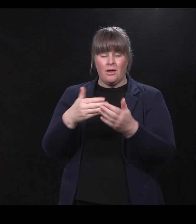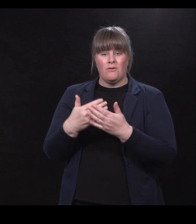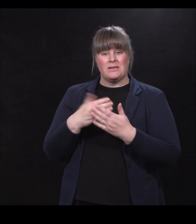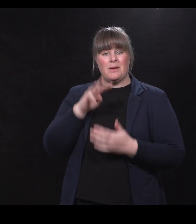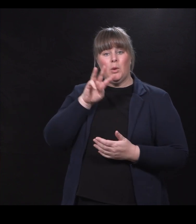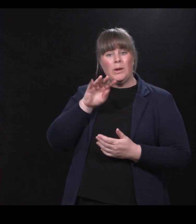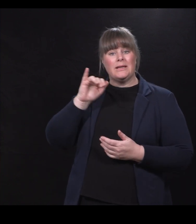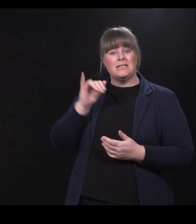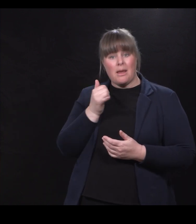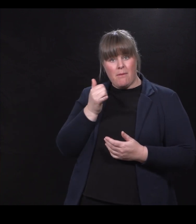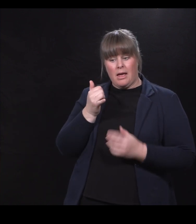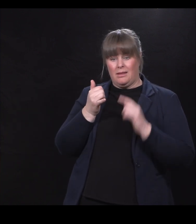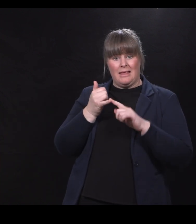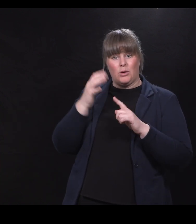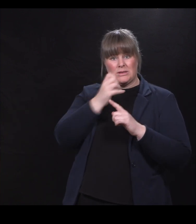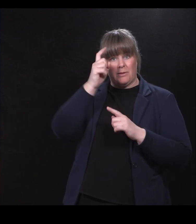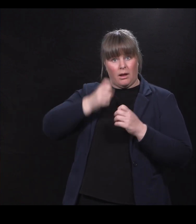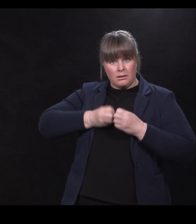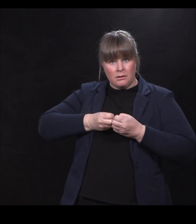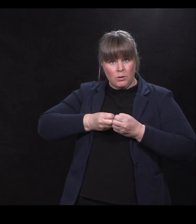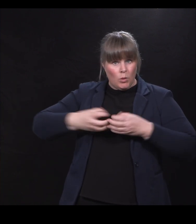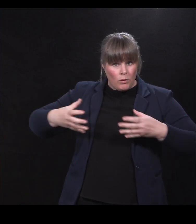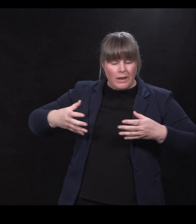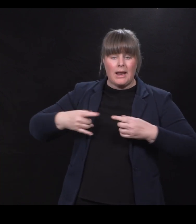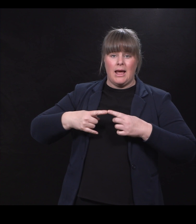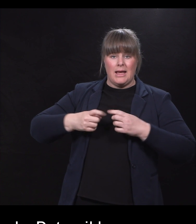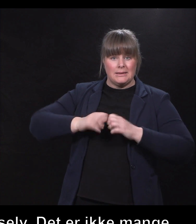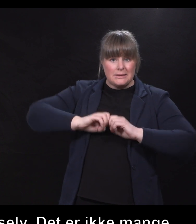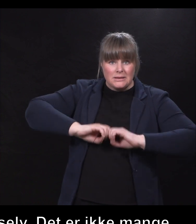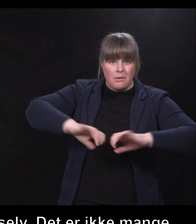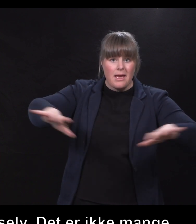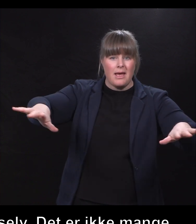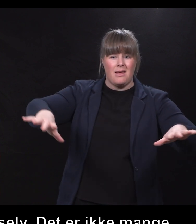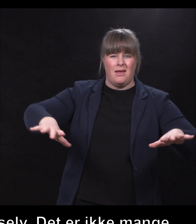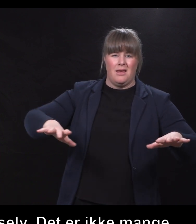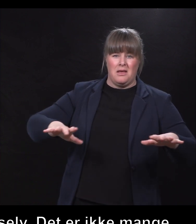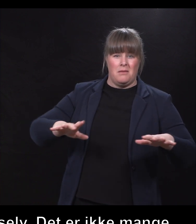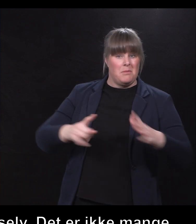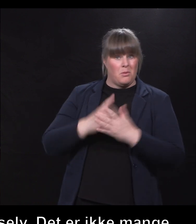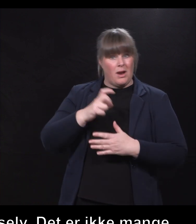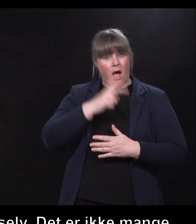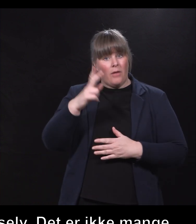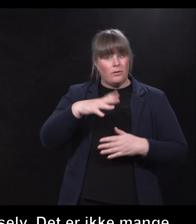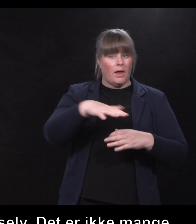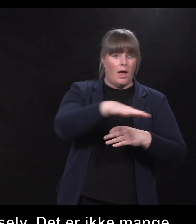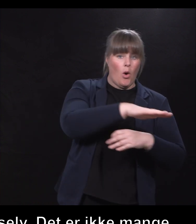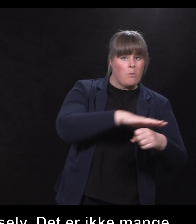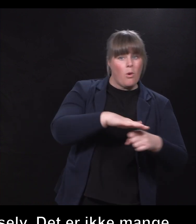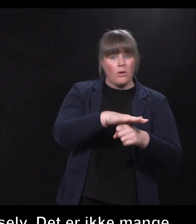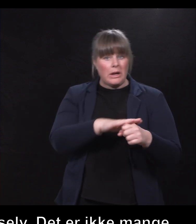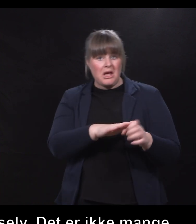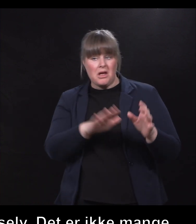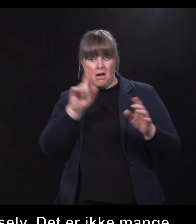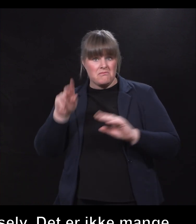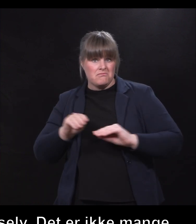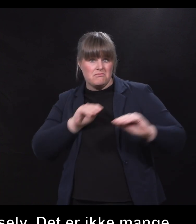jo vært utviklet og spredt videre. Men det er jo kanskje mange andre arener man kunne tenkt noe av det